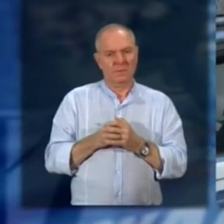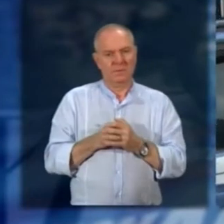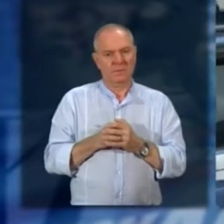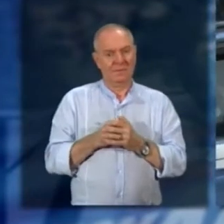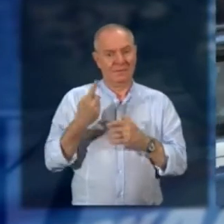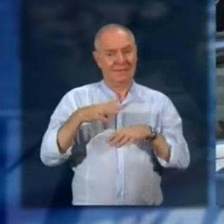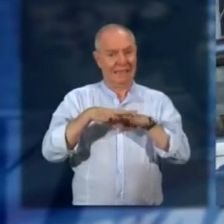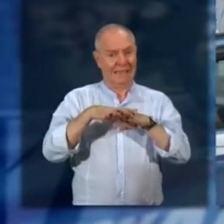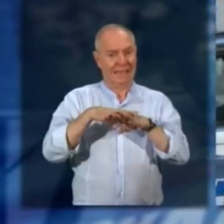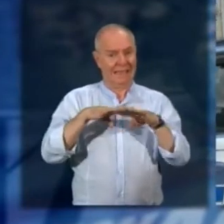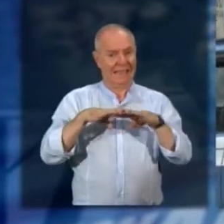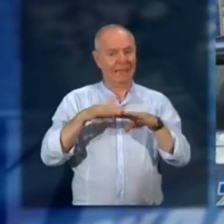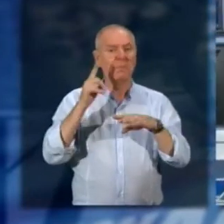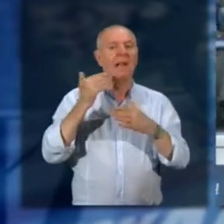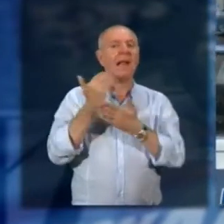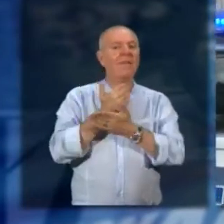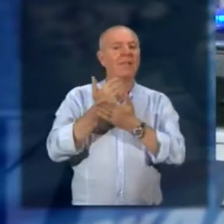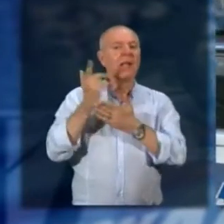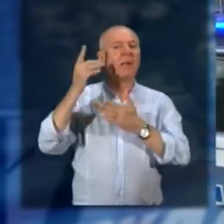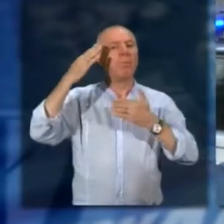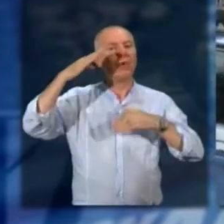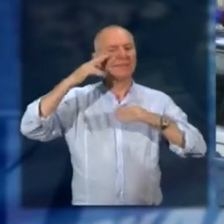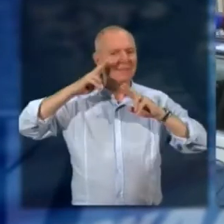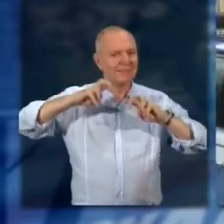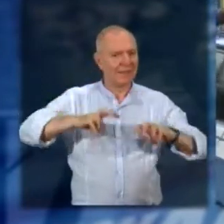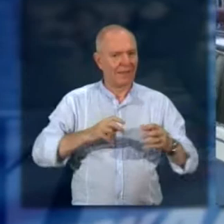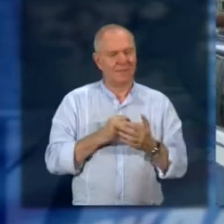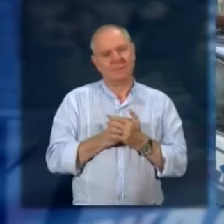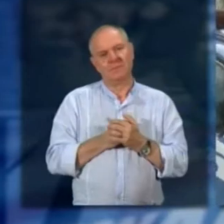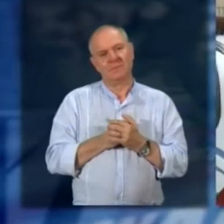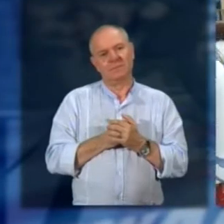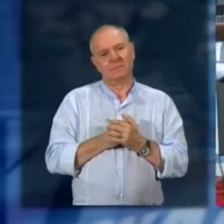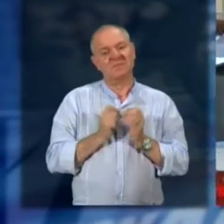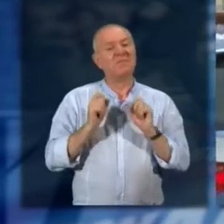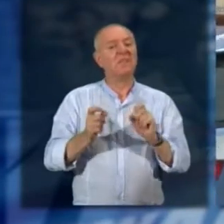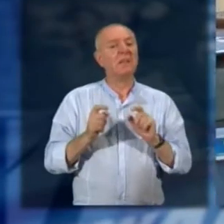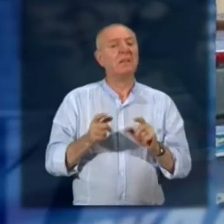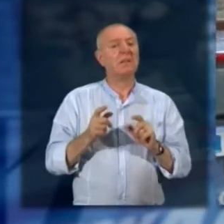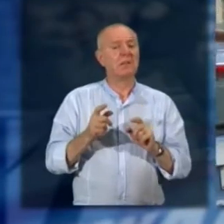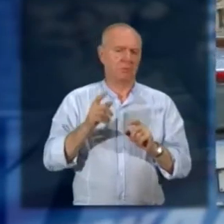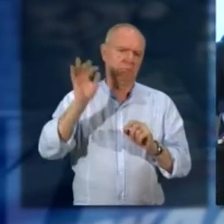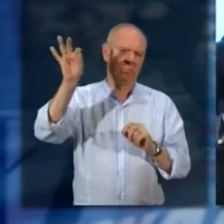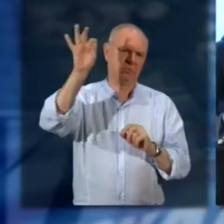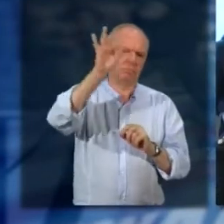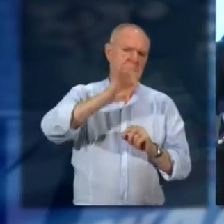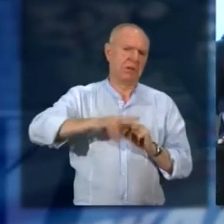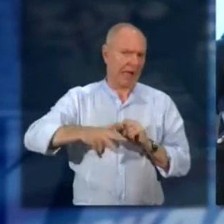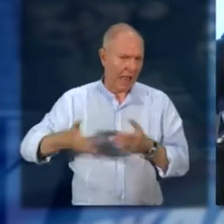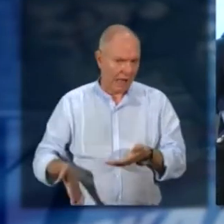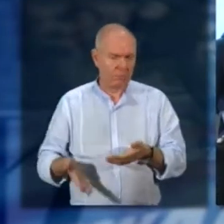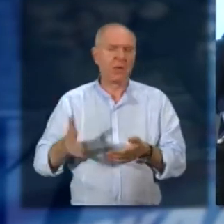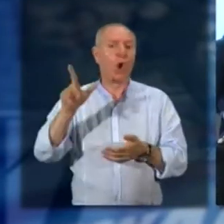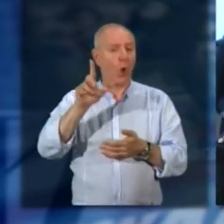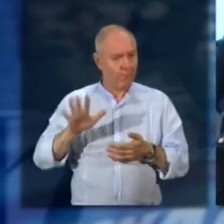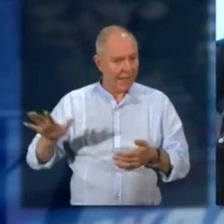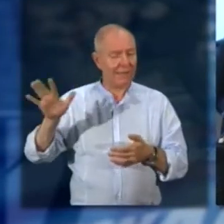supporto che li aiutava a ostacolare l'attività della polizia. Lo spaccio avveniva in zone varie, in Calabria, in Lombardia,